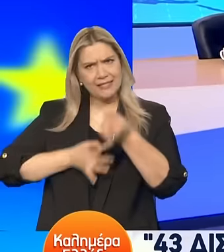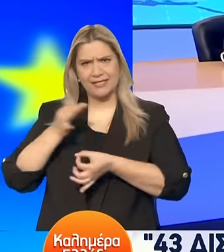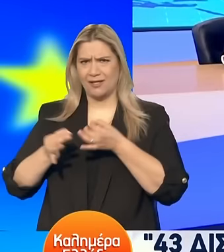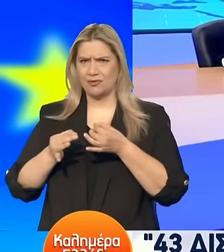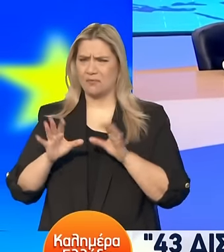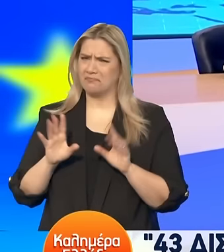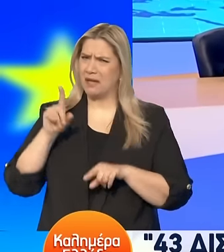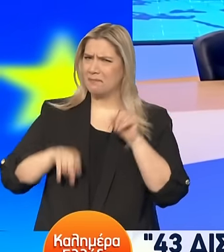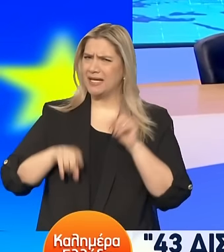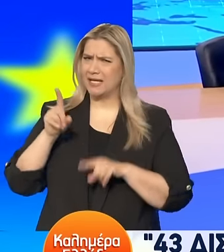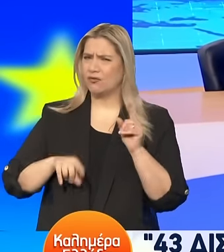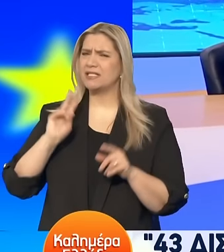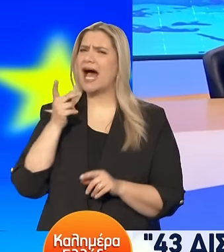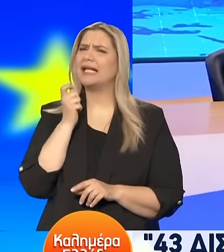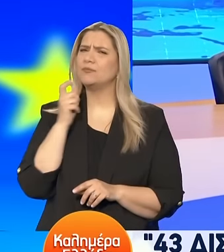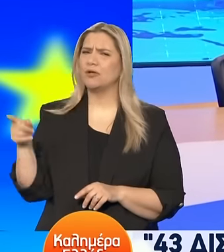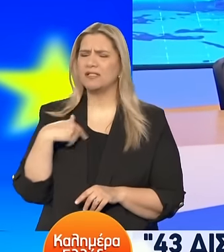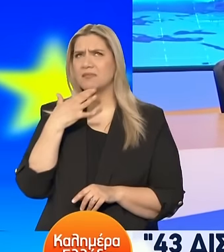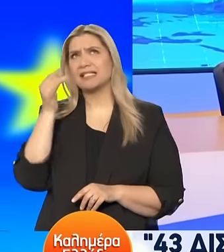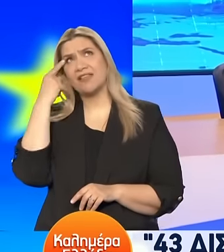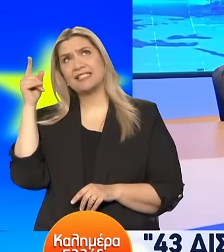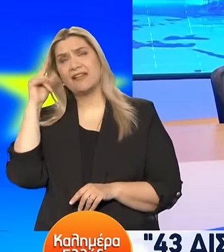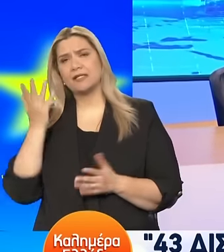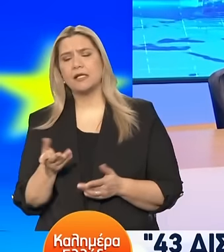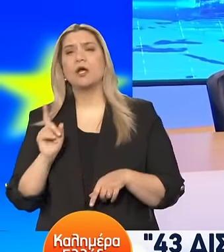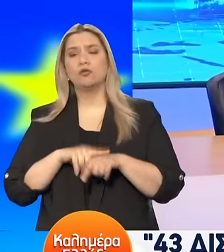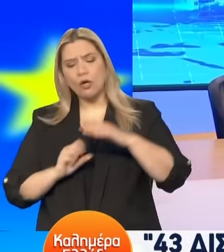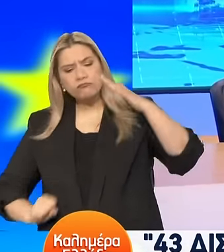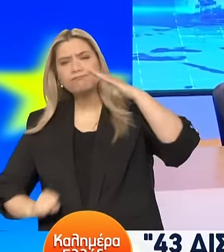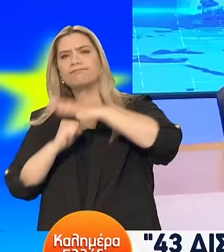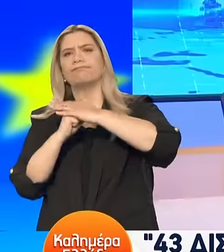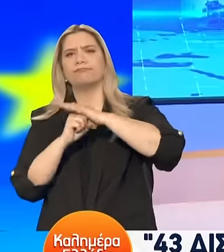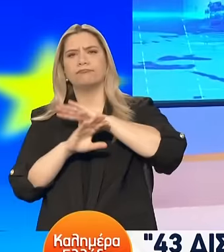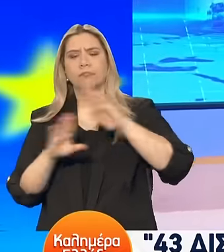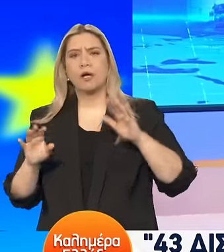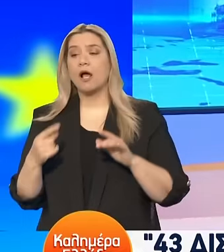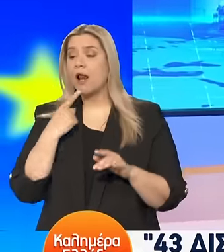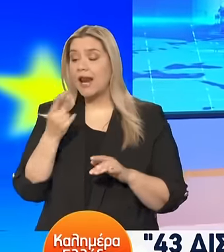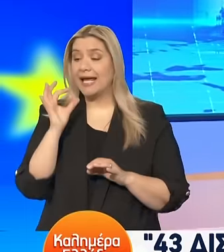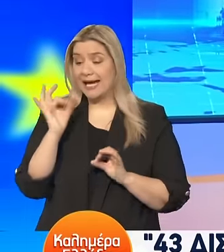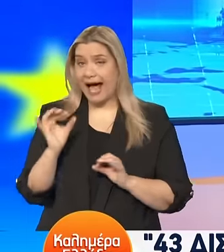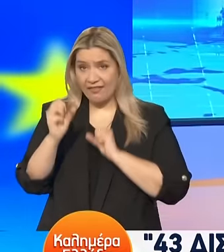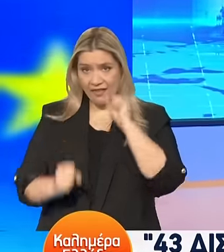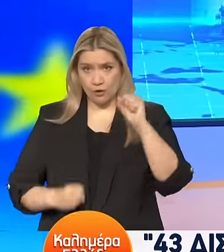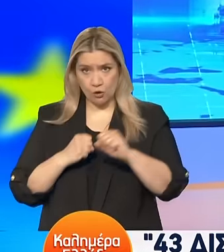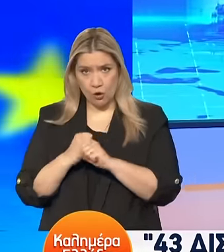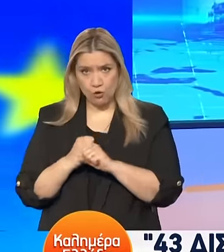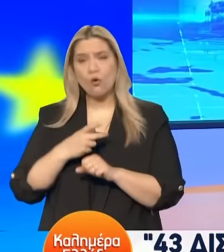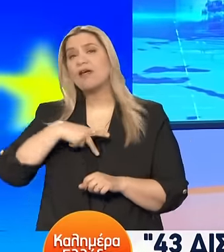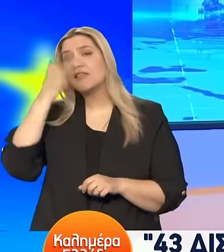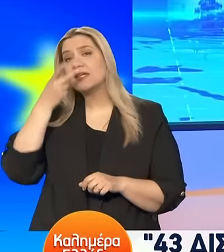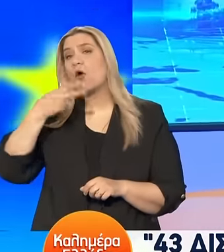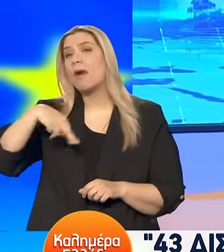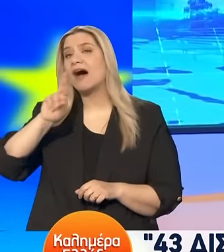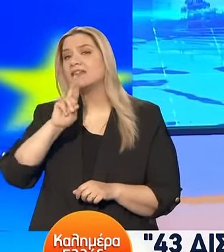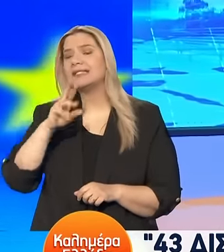είναι σαν να μην τα γνωρίζει όλα αυτά συγκεκριμένη οροφή δαπανών μας λέει δηλαδή ότι κάθε χρόνο μπορούμε να αυξάνουμε τις δαπάνες μας έως 30